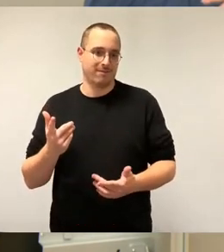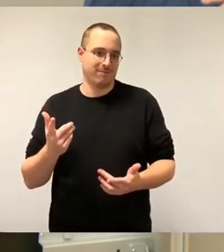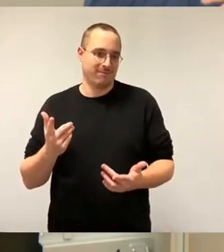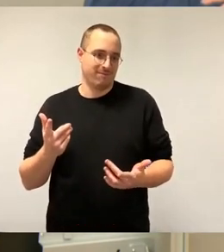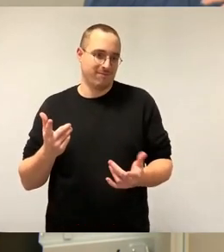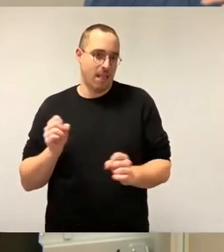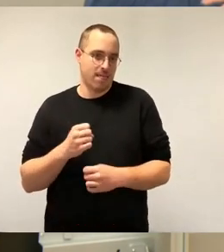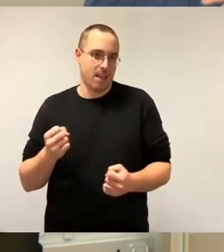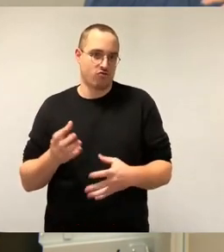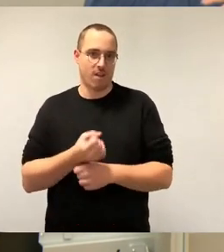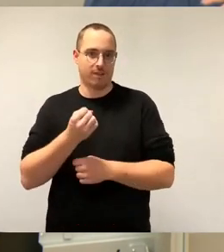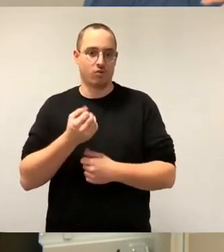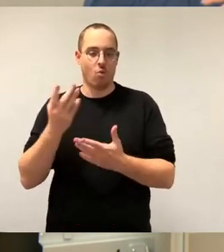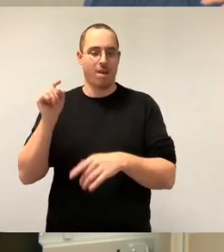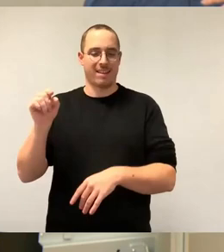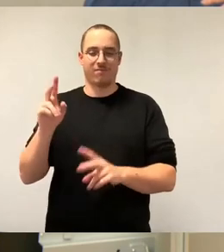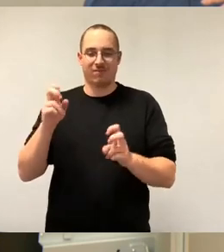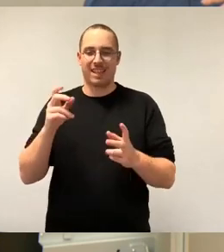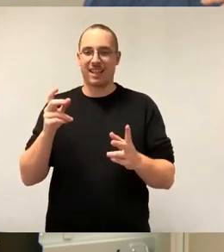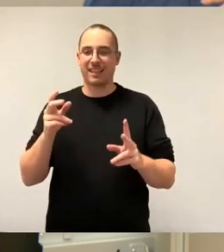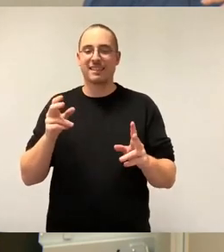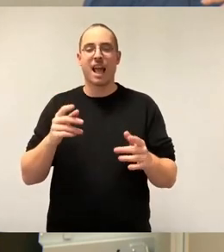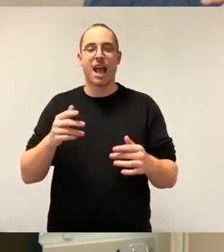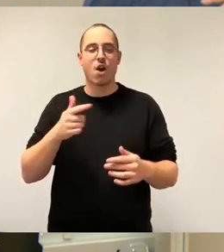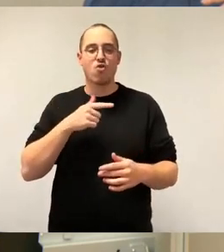passiert, ist Russisch-Rouletten-Steuergeld. Und das lehnen wir ab. Vielen Dank.